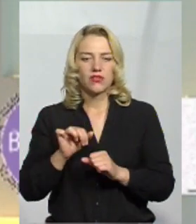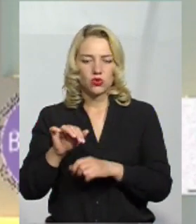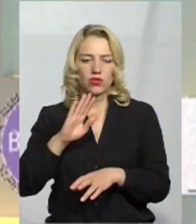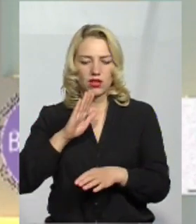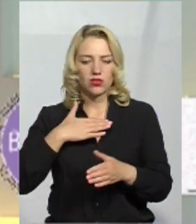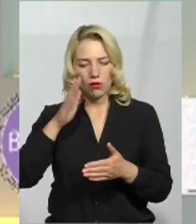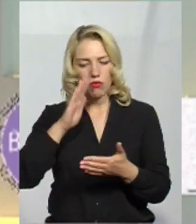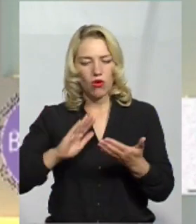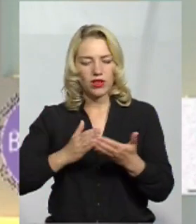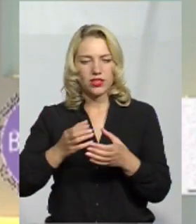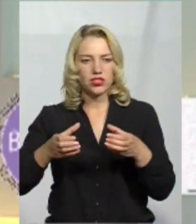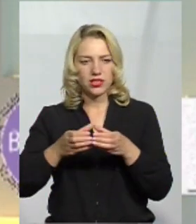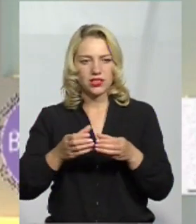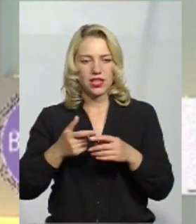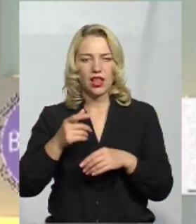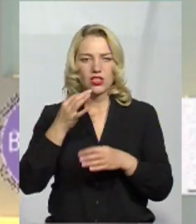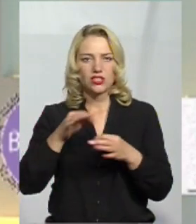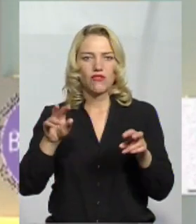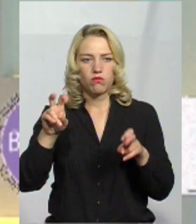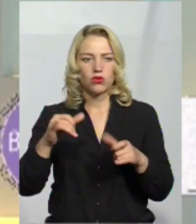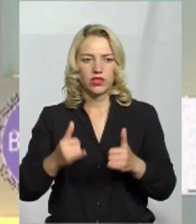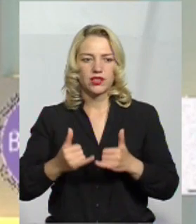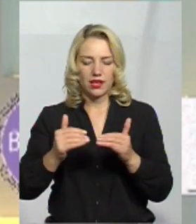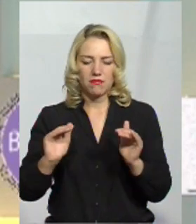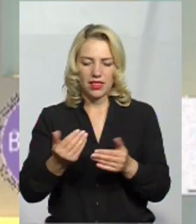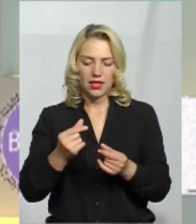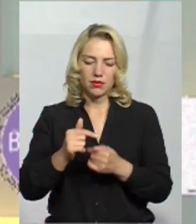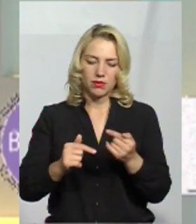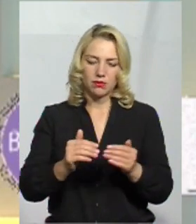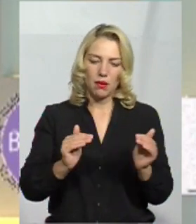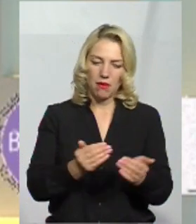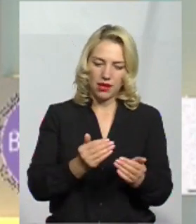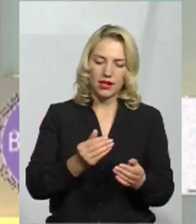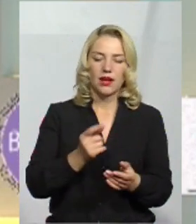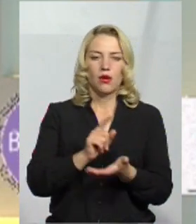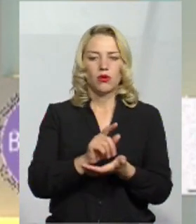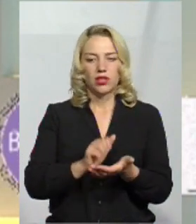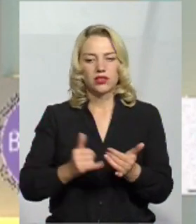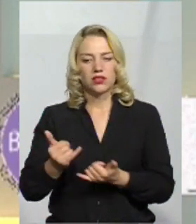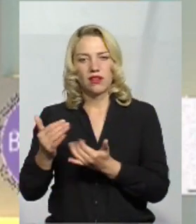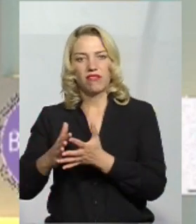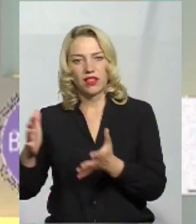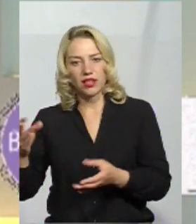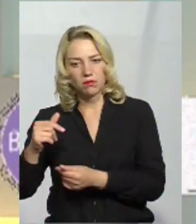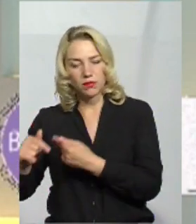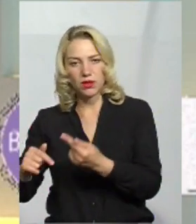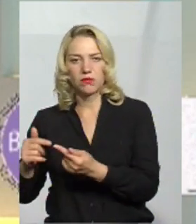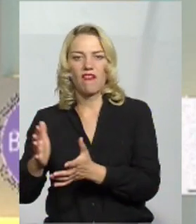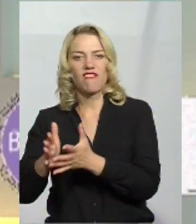політична сила, Всевкраінське об'єднання «Свобода». Для малих підприємців – малі податки, для великих підприємців – великі податки.